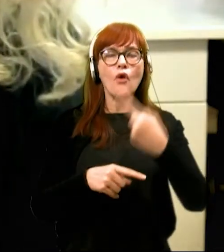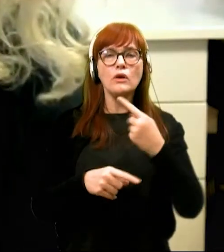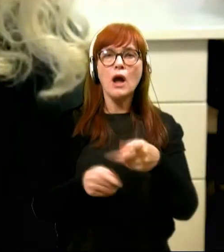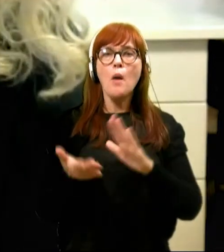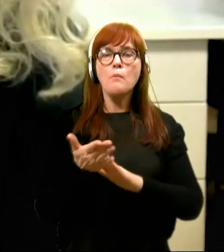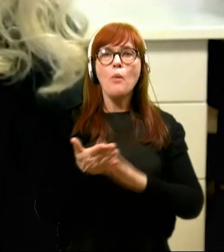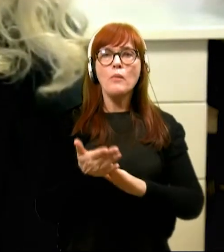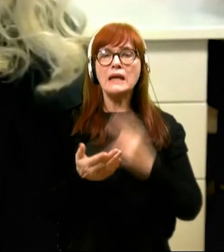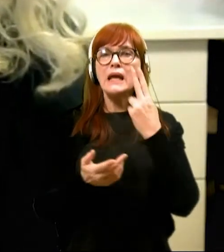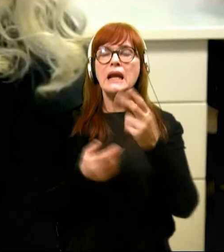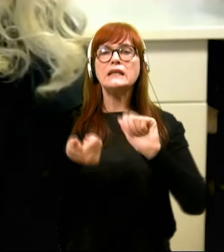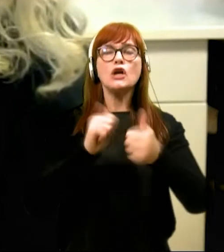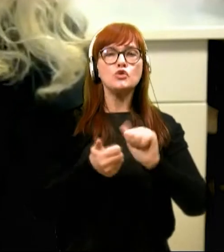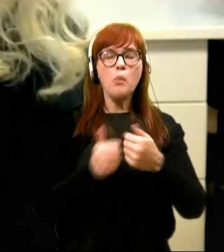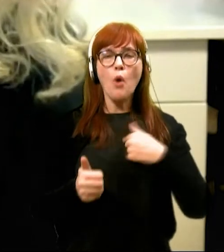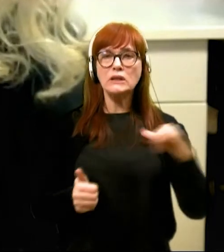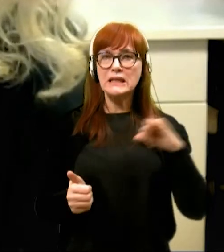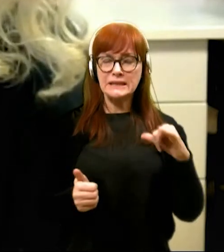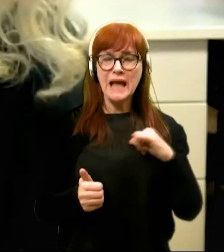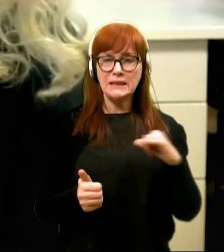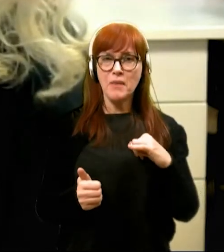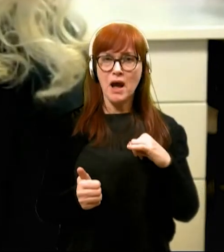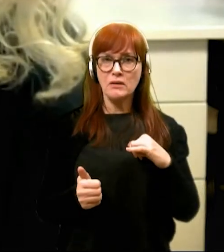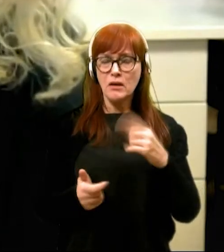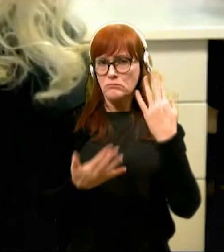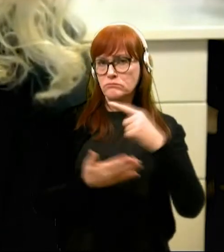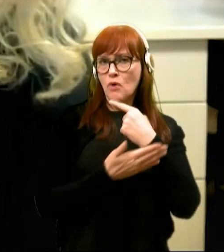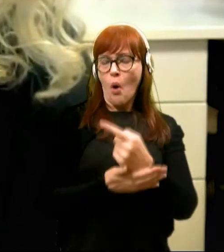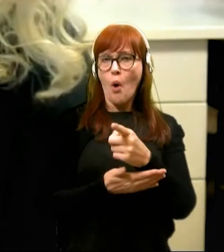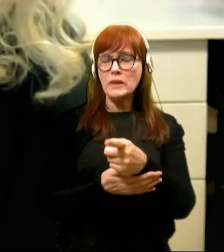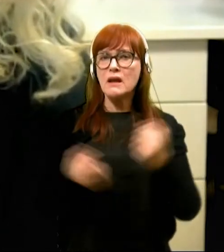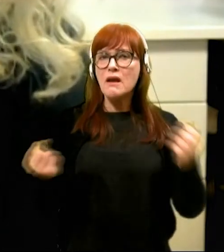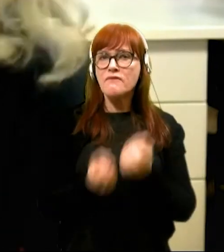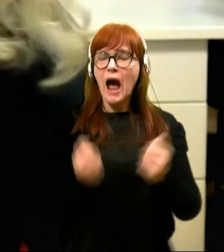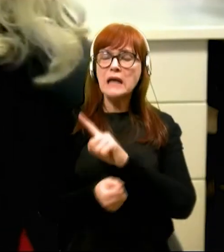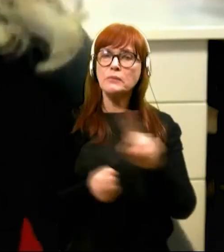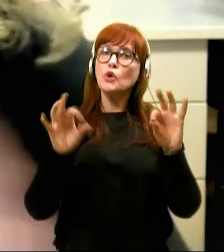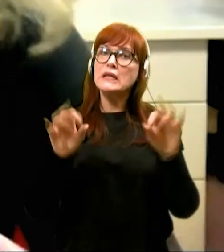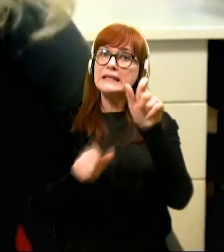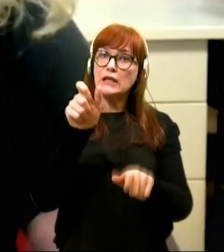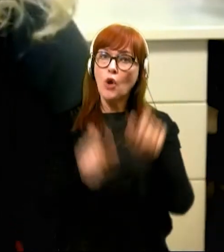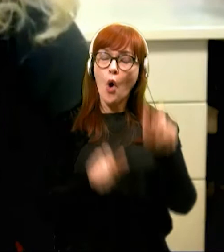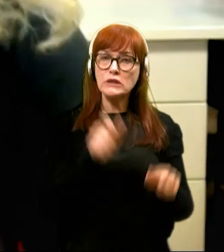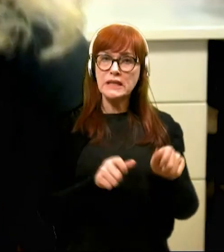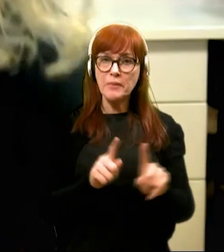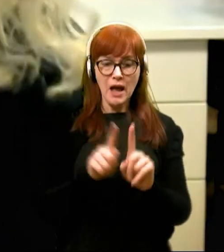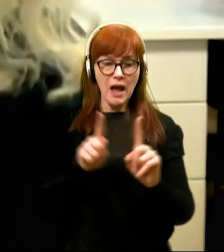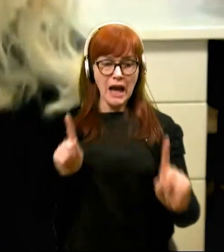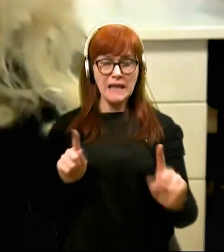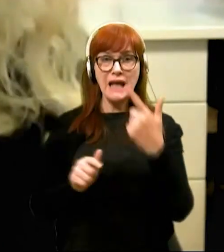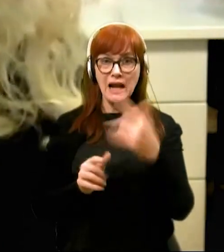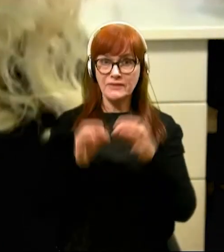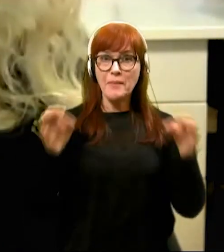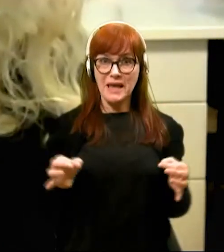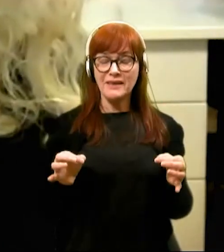pomeni. Glede športa pa me zanima, omenili ste vadbe do deset oseb, razdalja mora biti dva